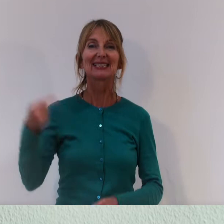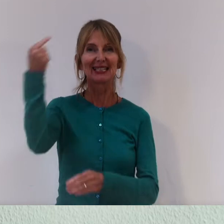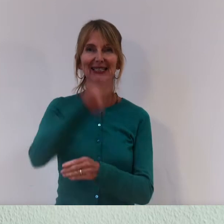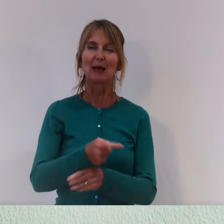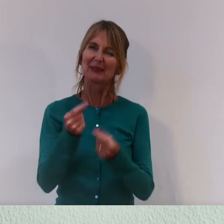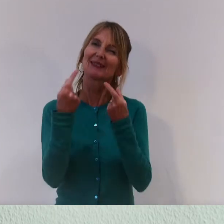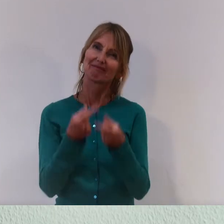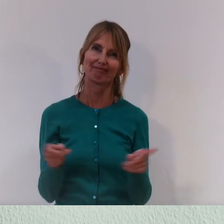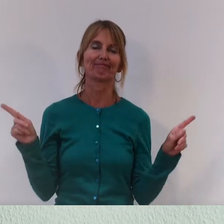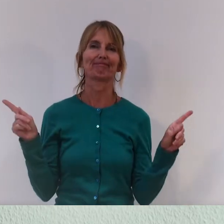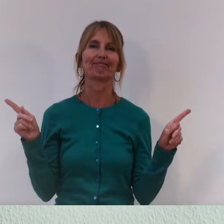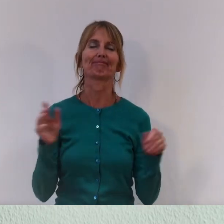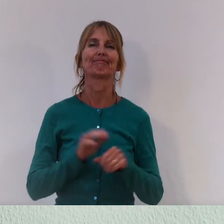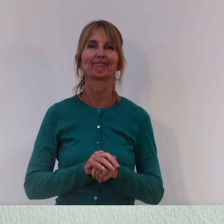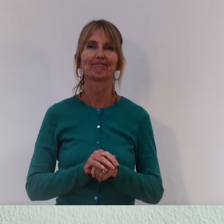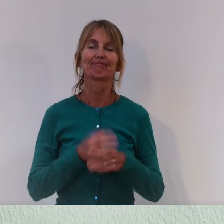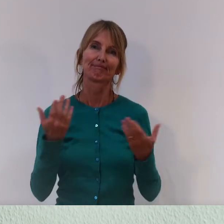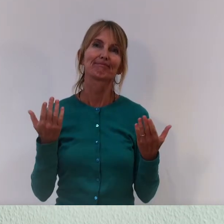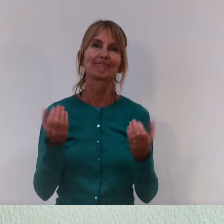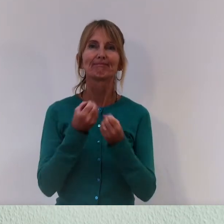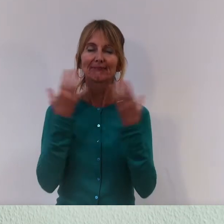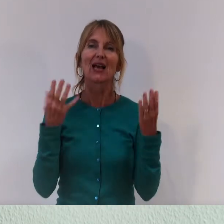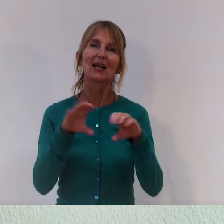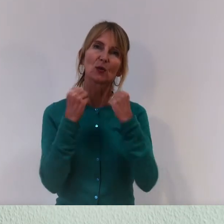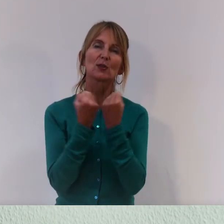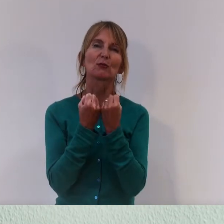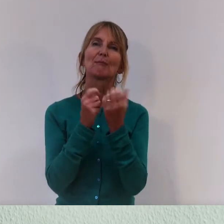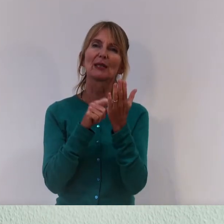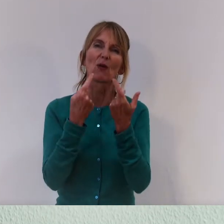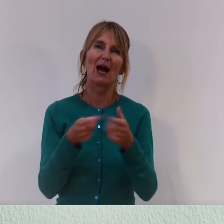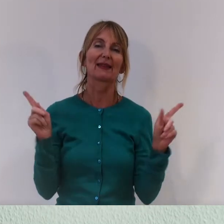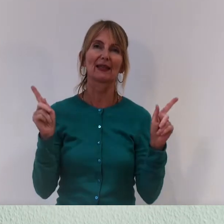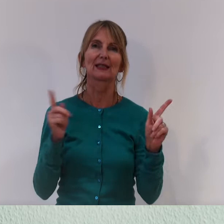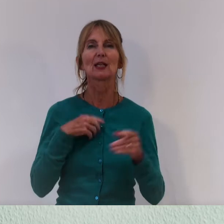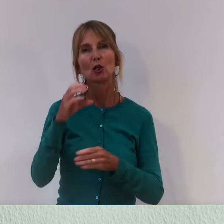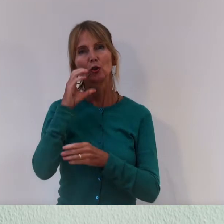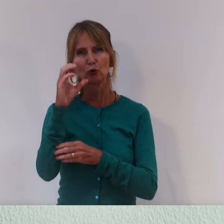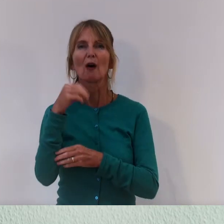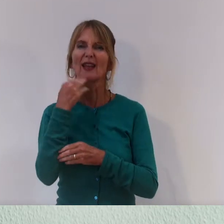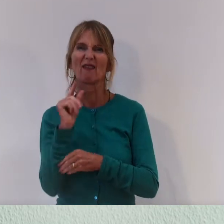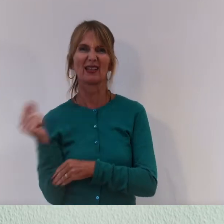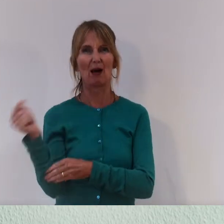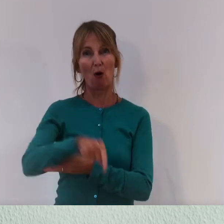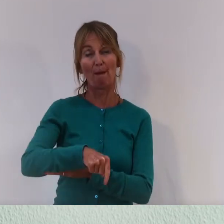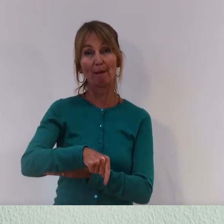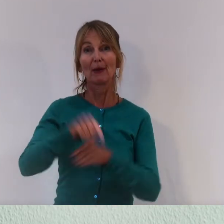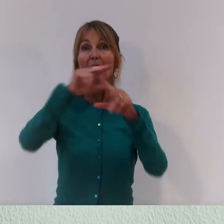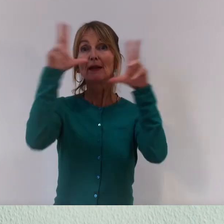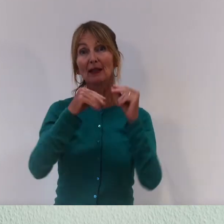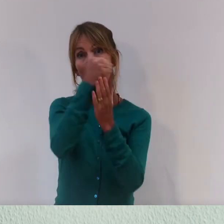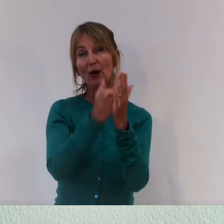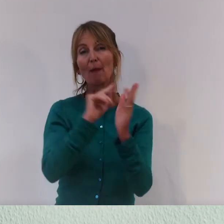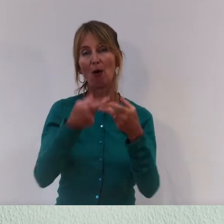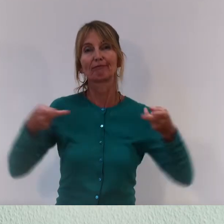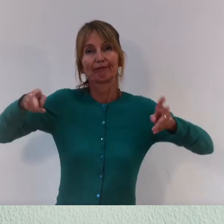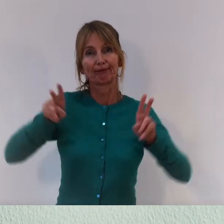alles ein bisschen anders. Unter anderem Bedingungen mit weniger Zuschauerplätzen und weniger internationalen Programmen.